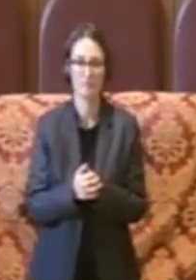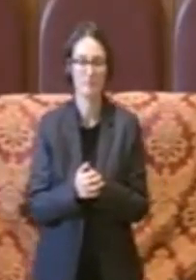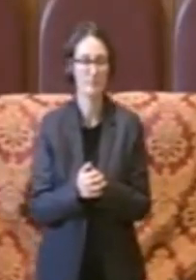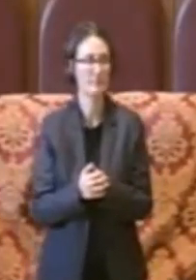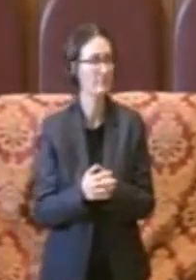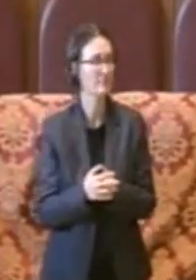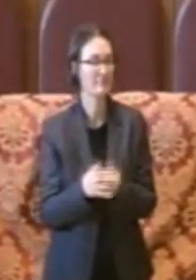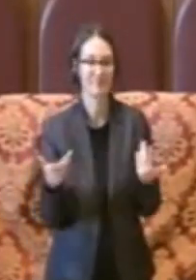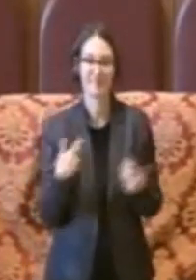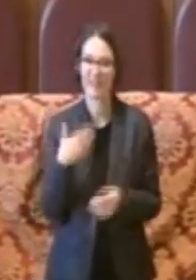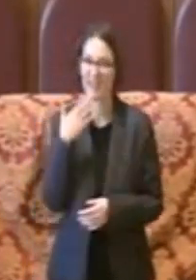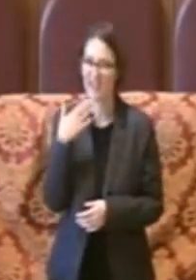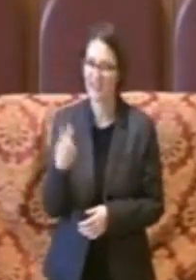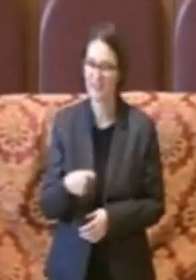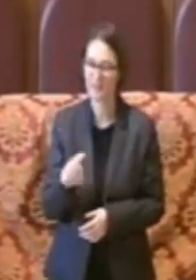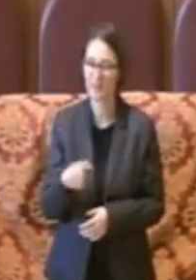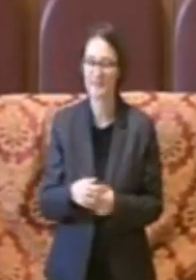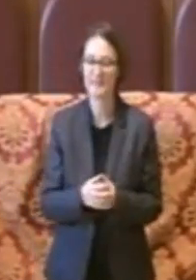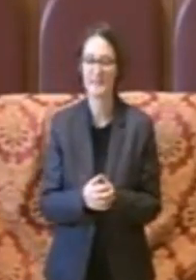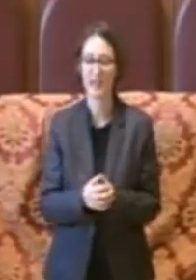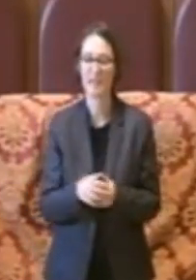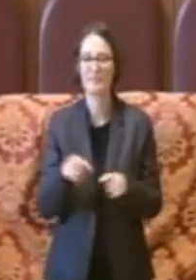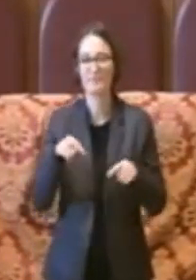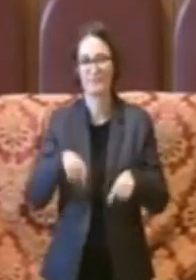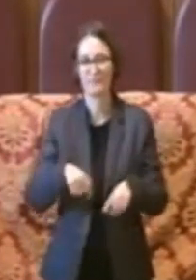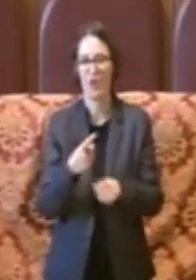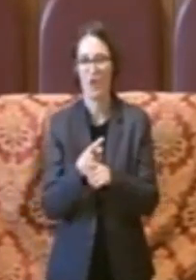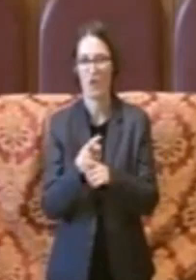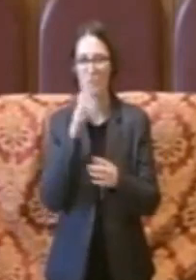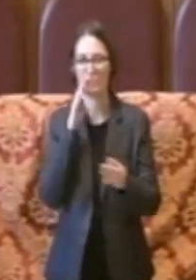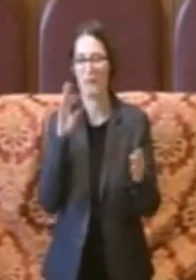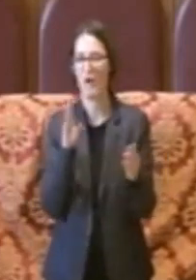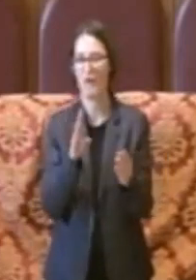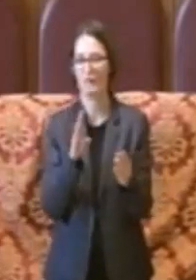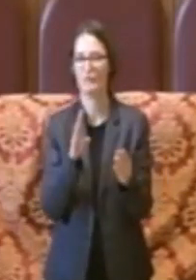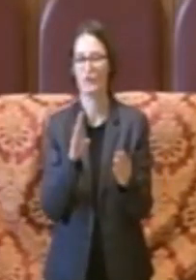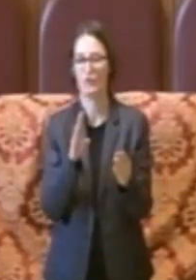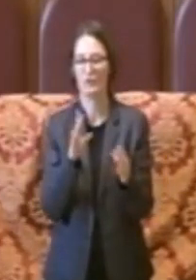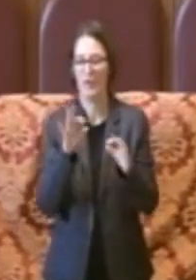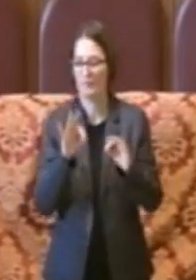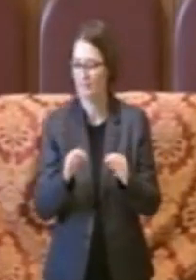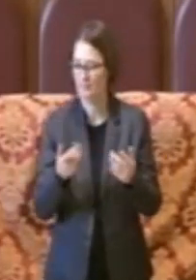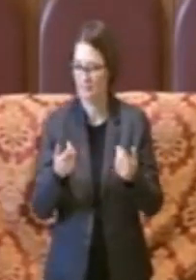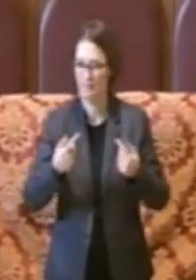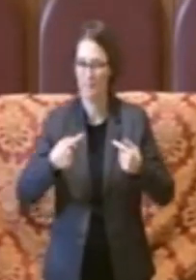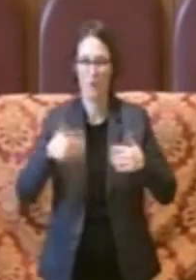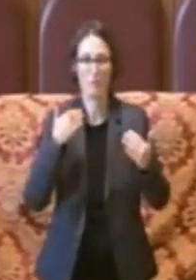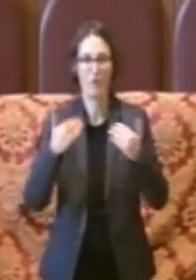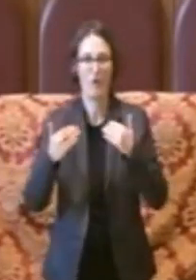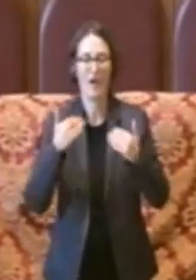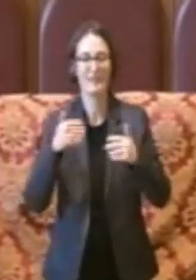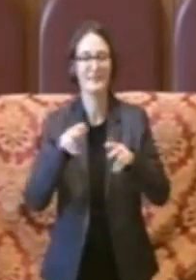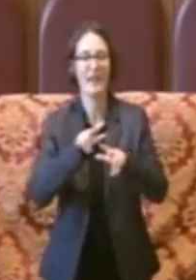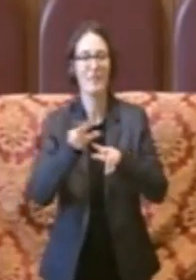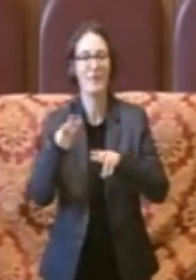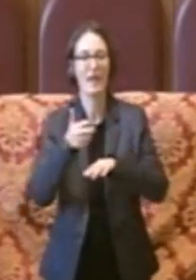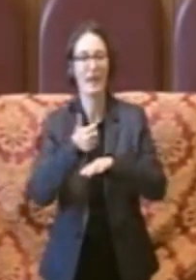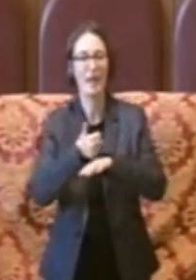Grazie Presidente, l'Assemblea Capitulone si trova ad affrontare questo